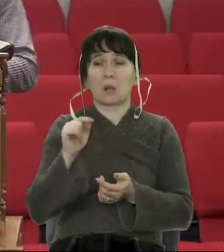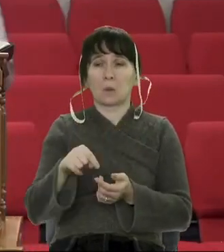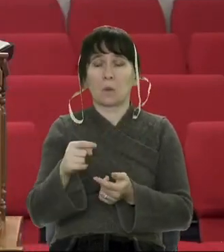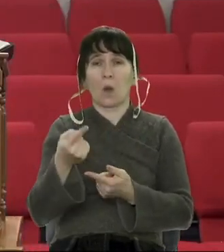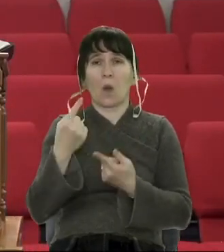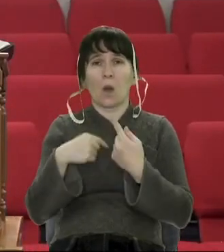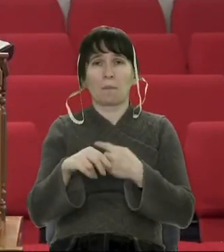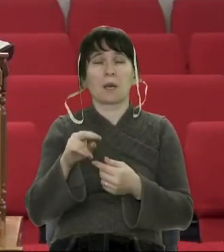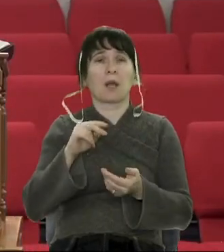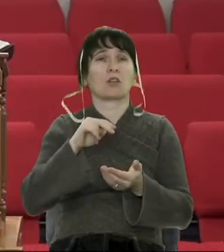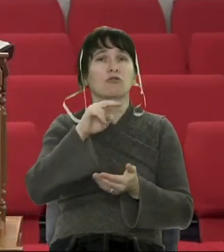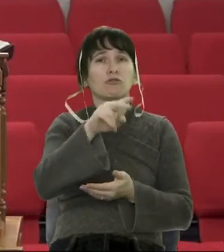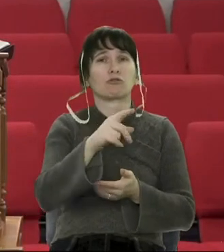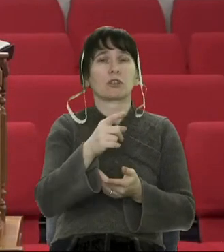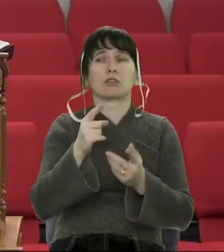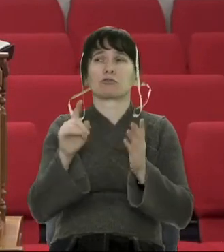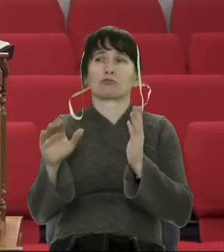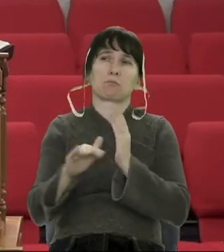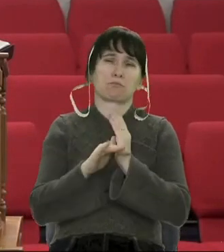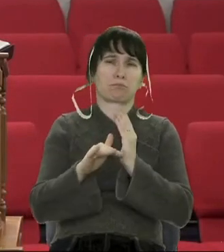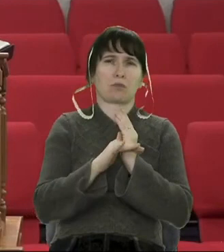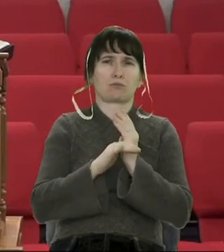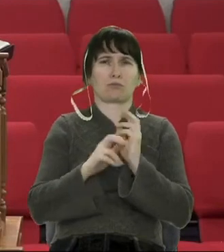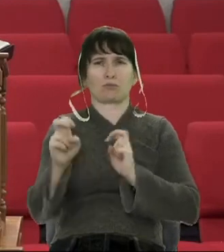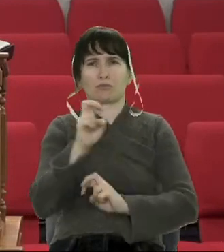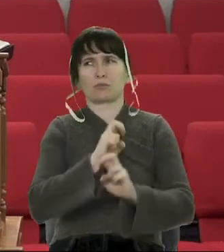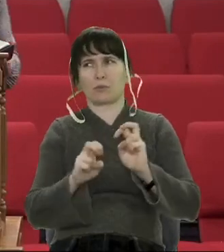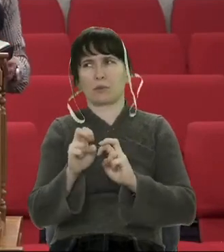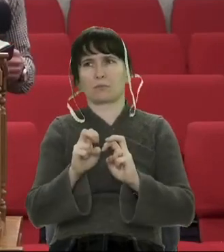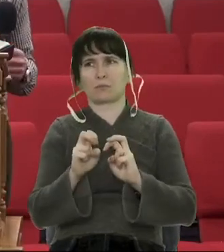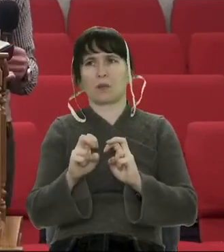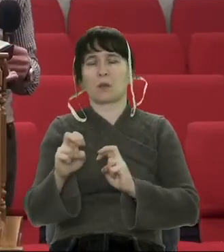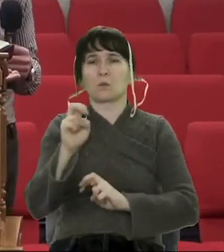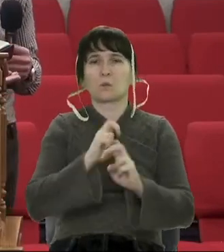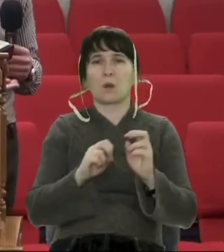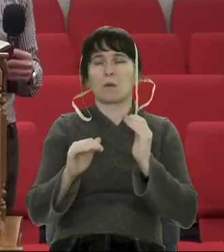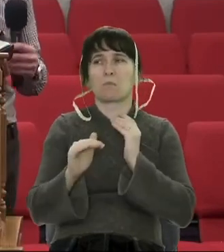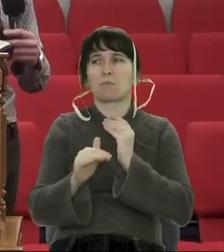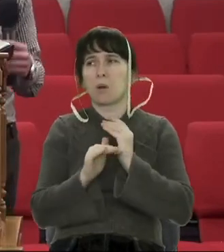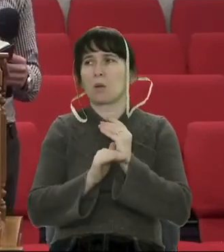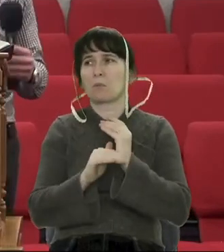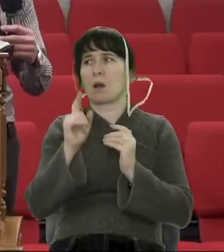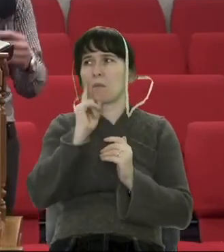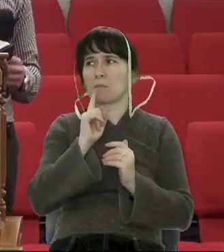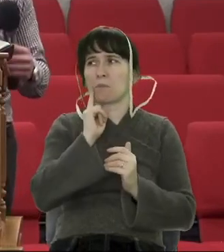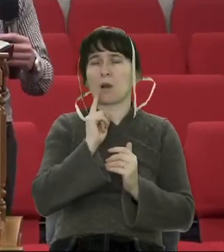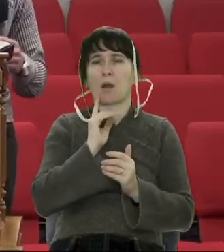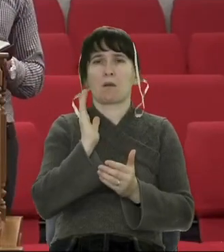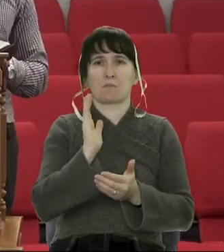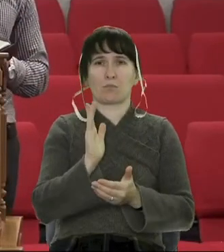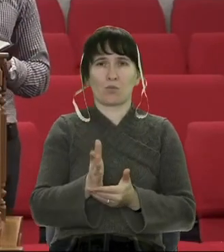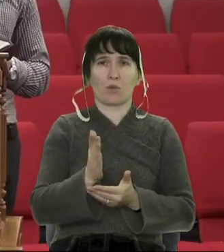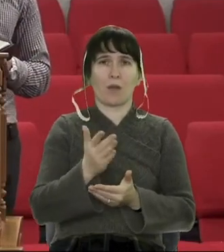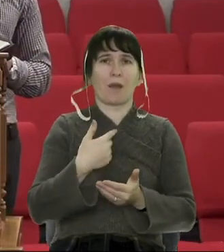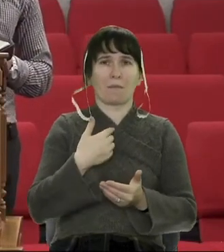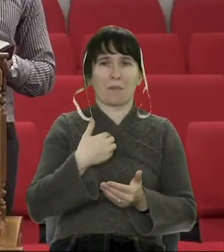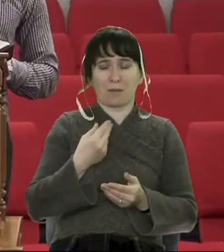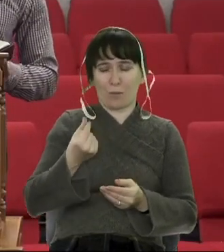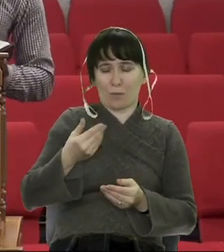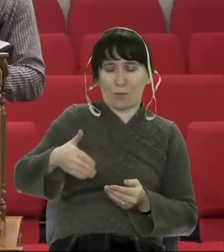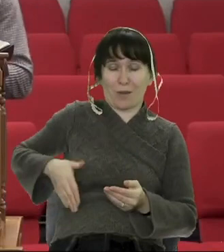По допомогу, що їм допоможуть там. Їм допоможуть доти, поки в них є та гривня в кармані.